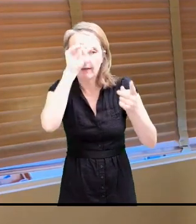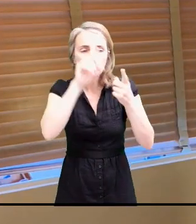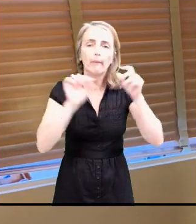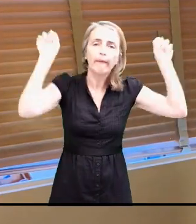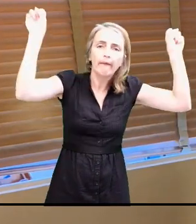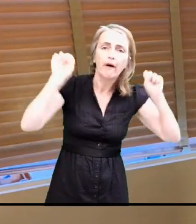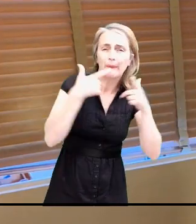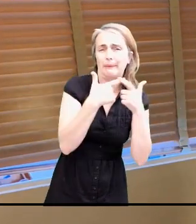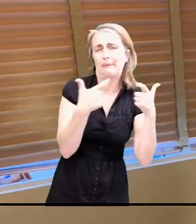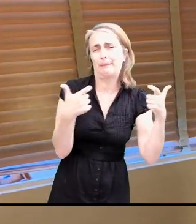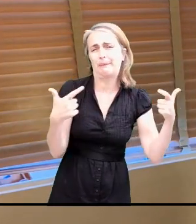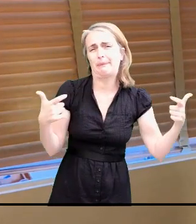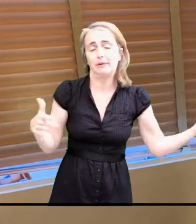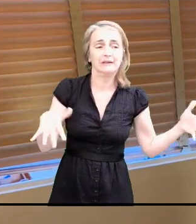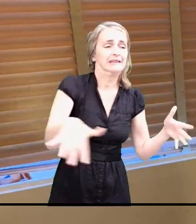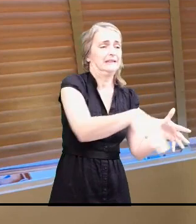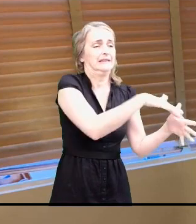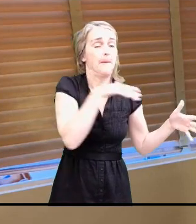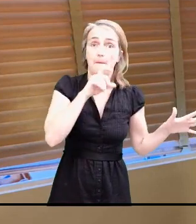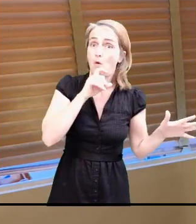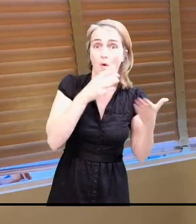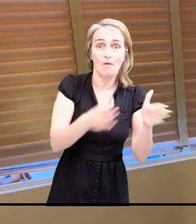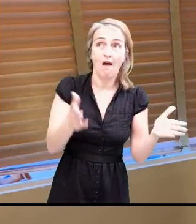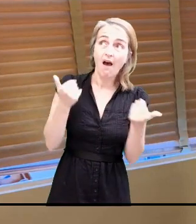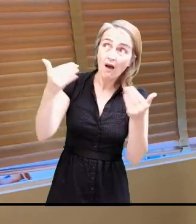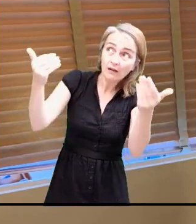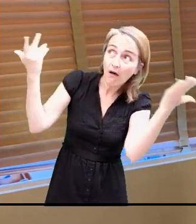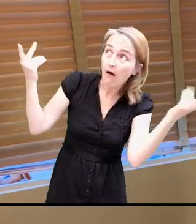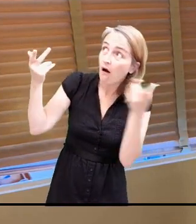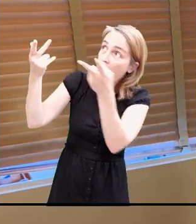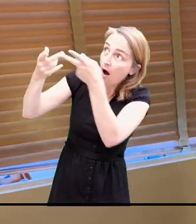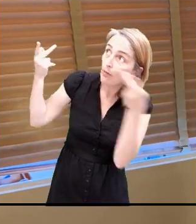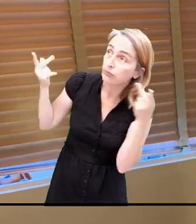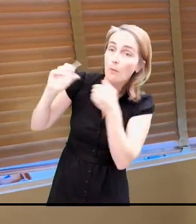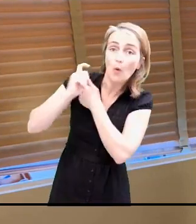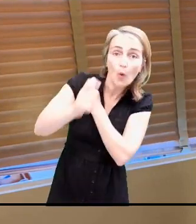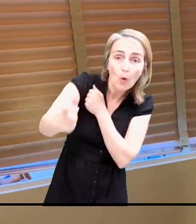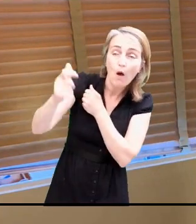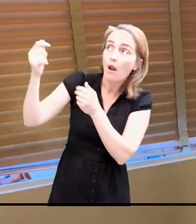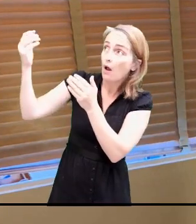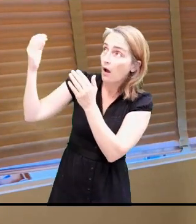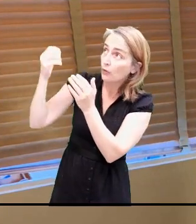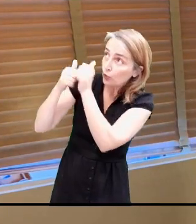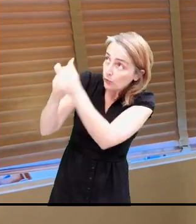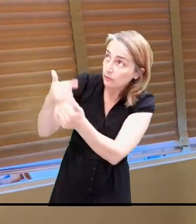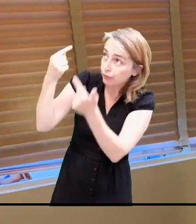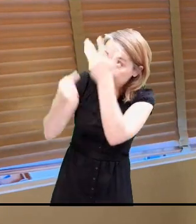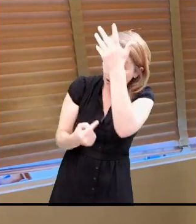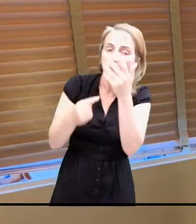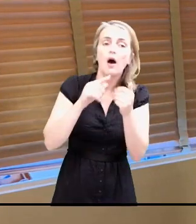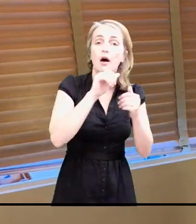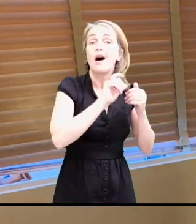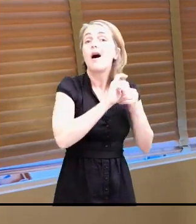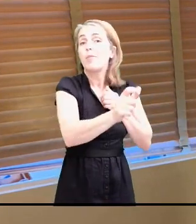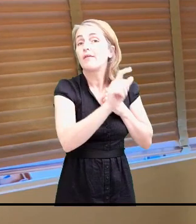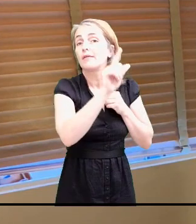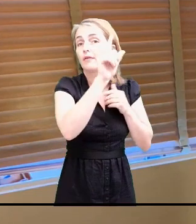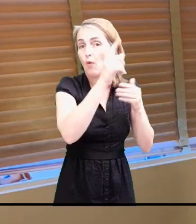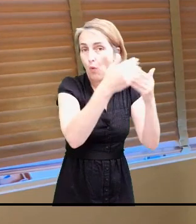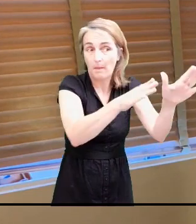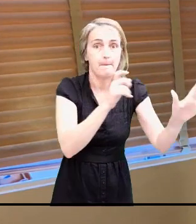attend les protocoles sanitaires pour pouvoir les ouvrir. Mais tout ce qui est extérieur est ouvert à partir de